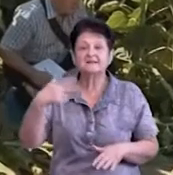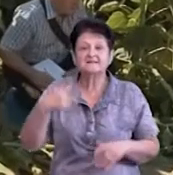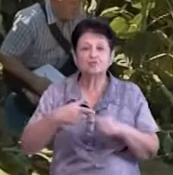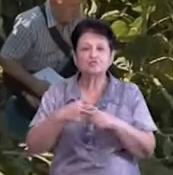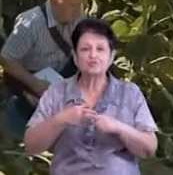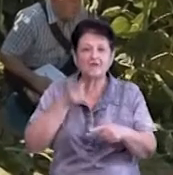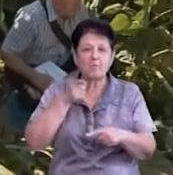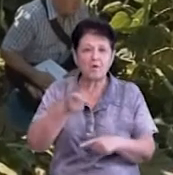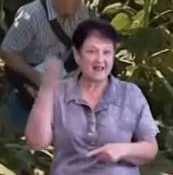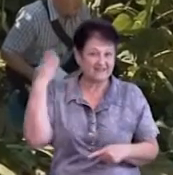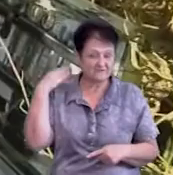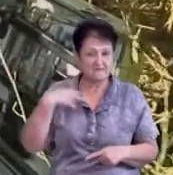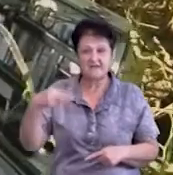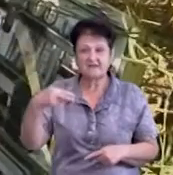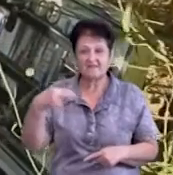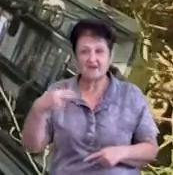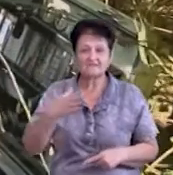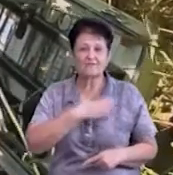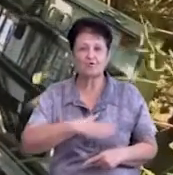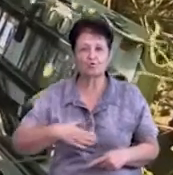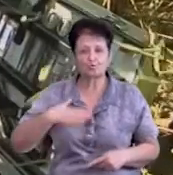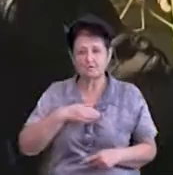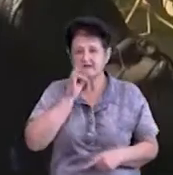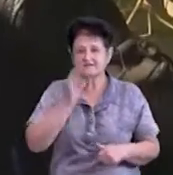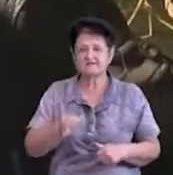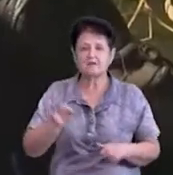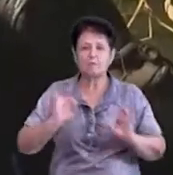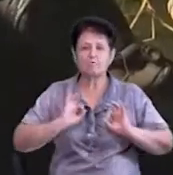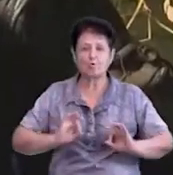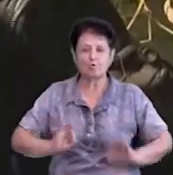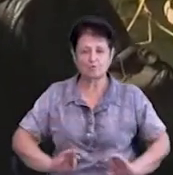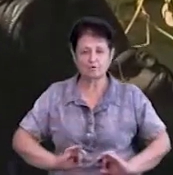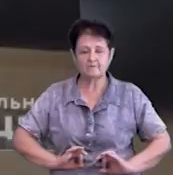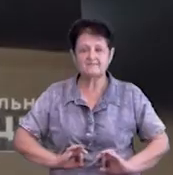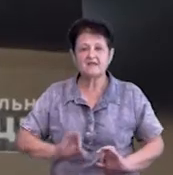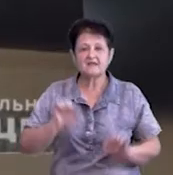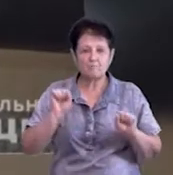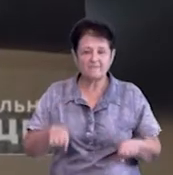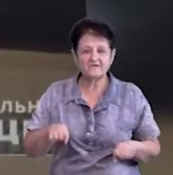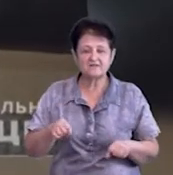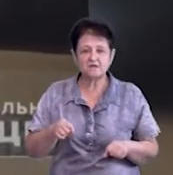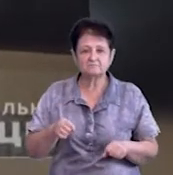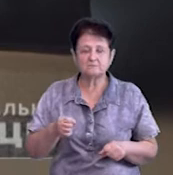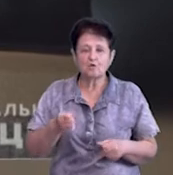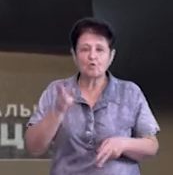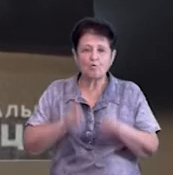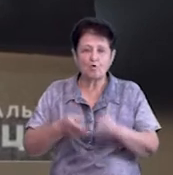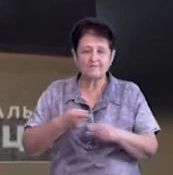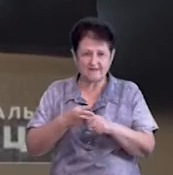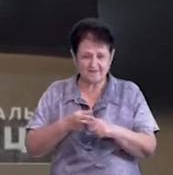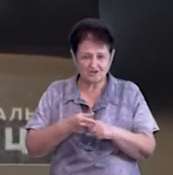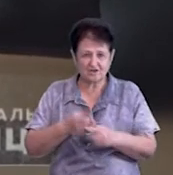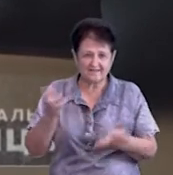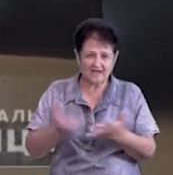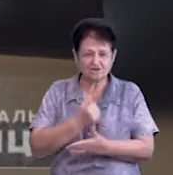30 ножових поранень спину та 20 грудну клітину, сказав прокурор Ігор Кондратюк. Ймовірне знаряддя злочину – кохонний ніж.